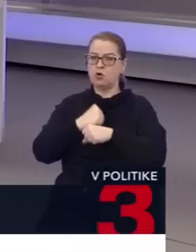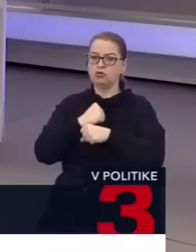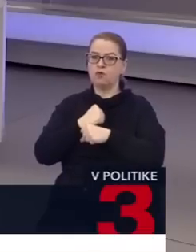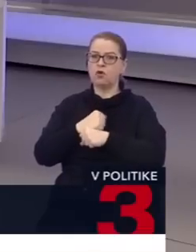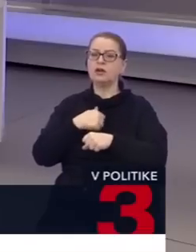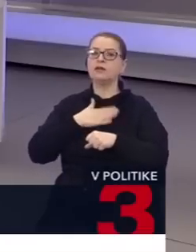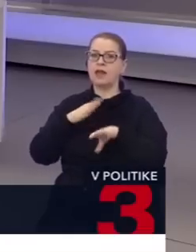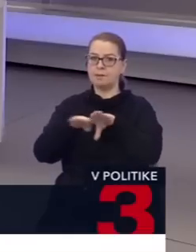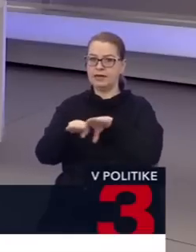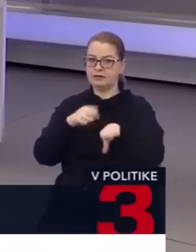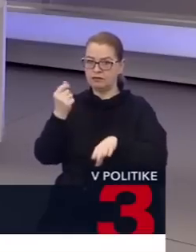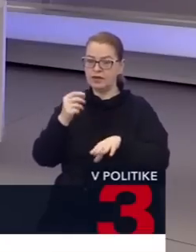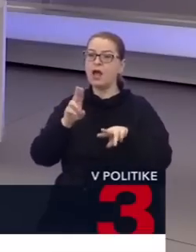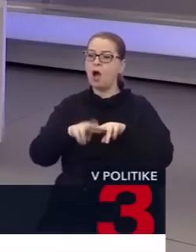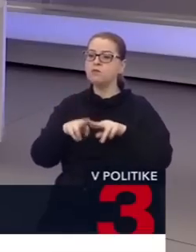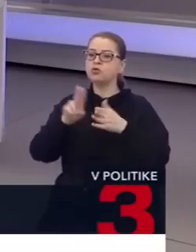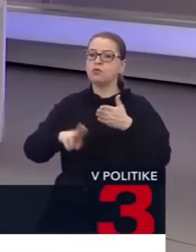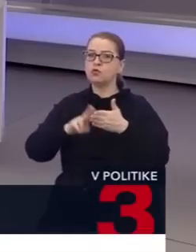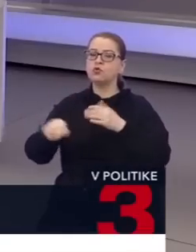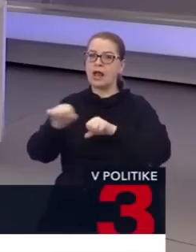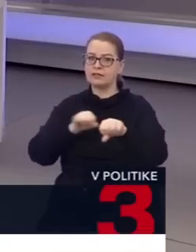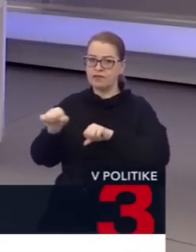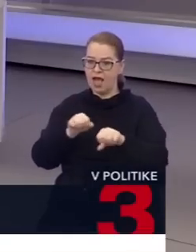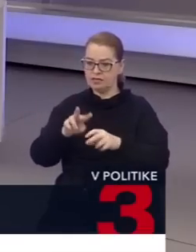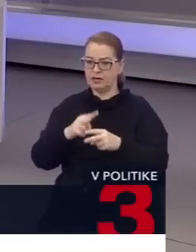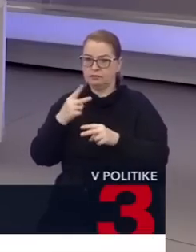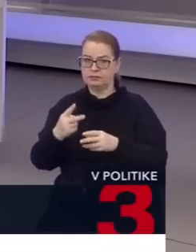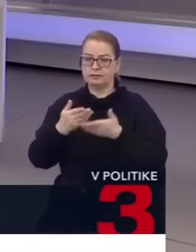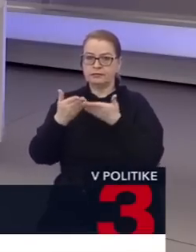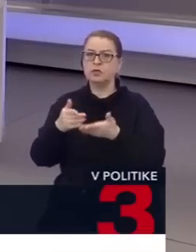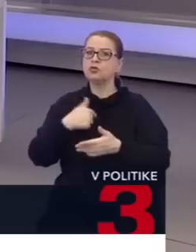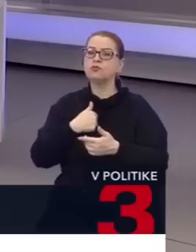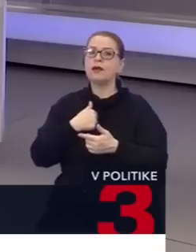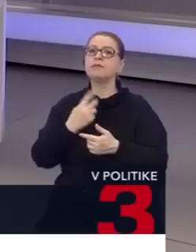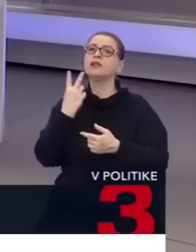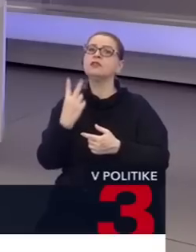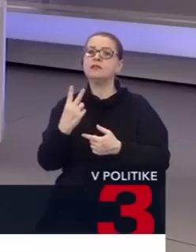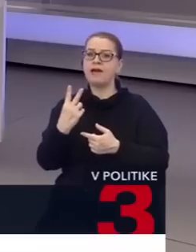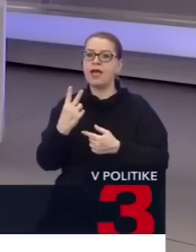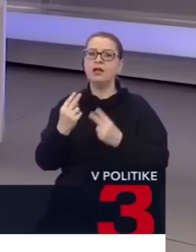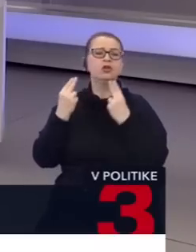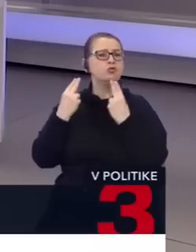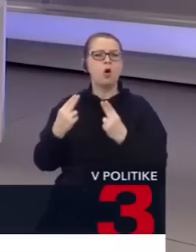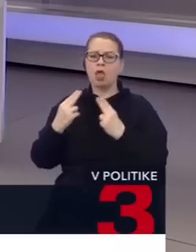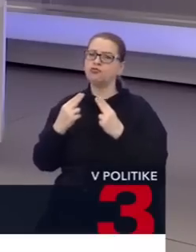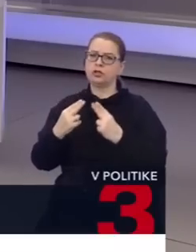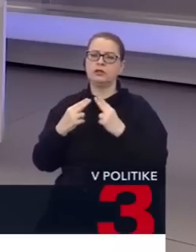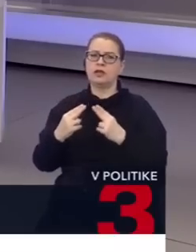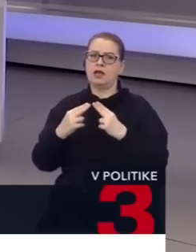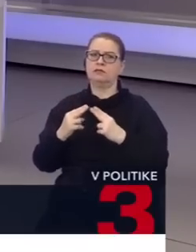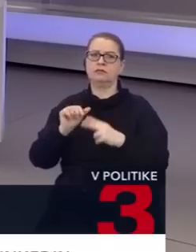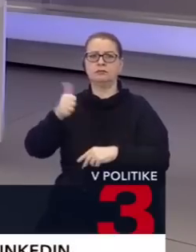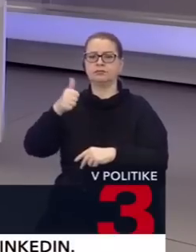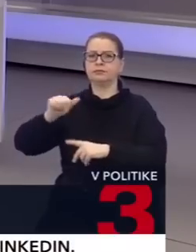Ministerstve financí a potom na úrade vlády ho exekujeme. Takže toto sú dve top priority mňa, našej vlády a verím, že